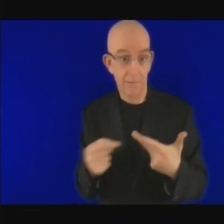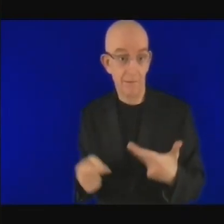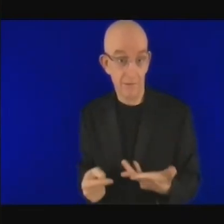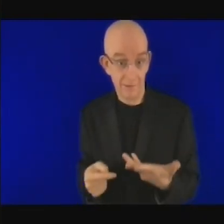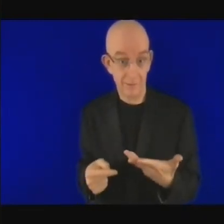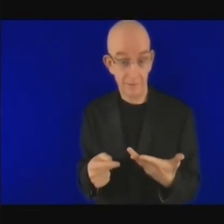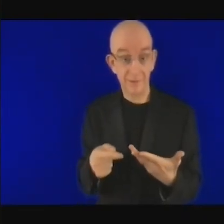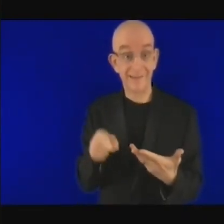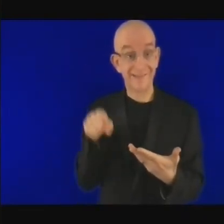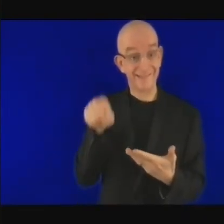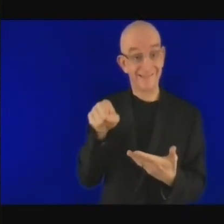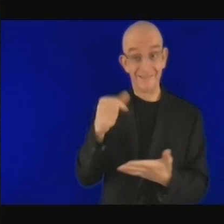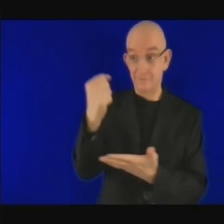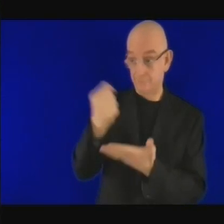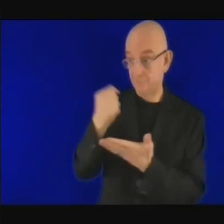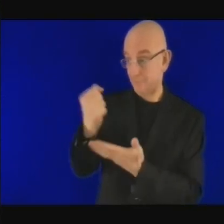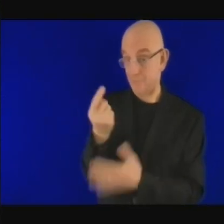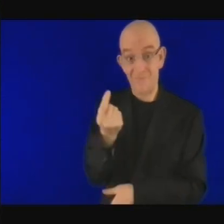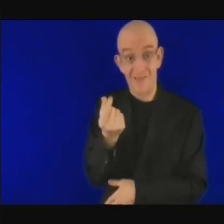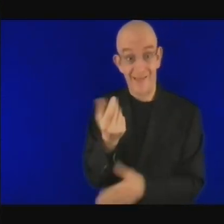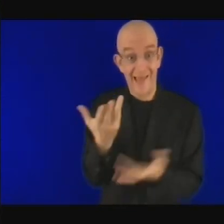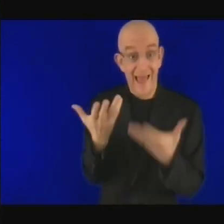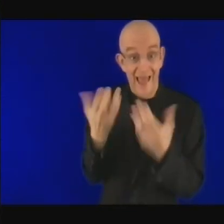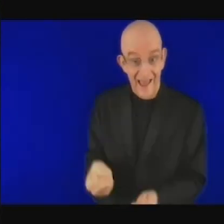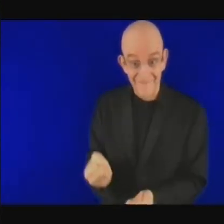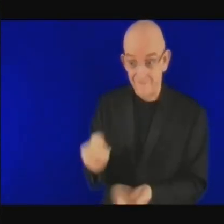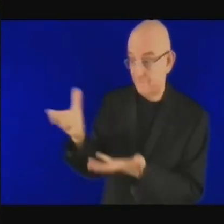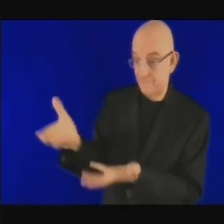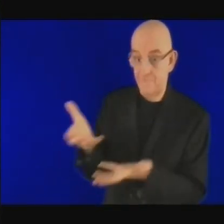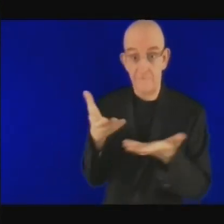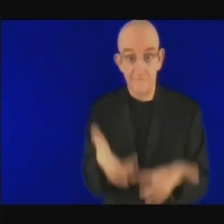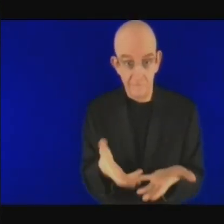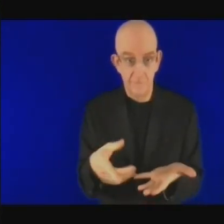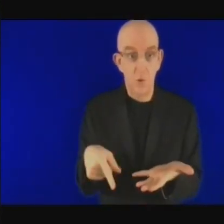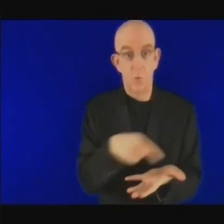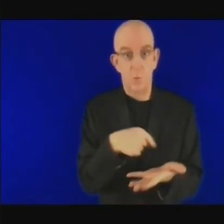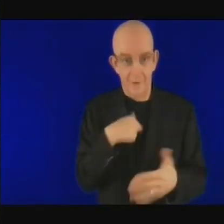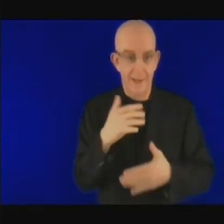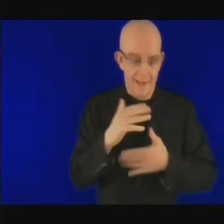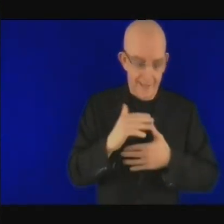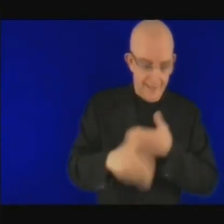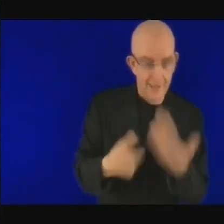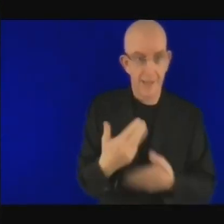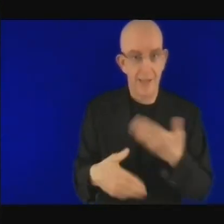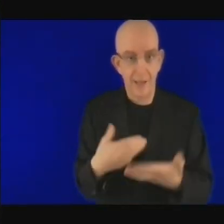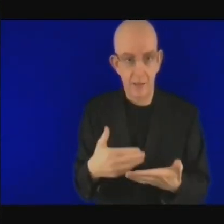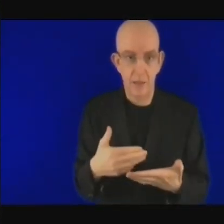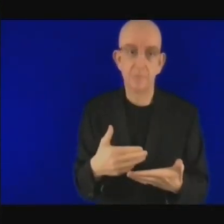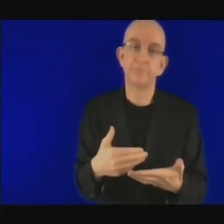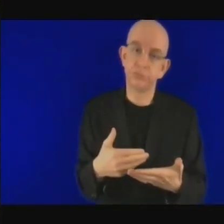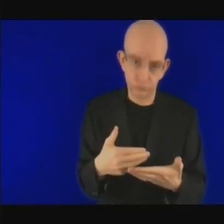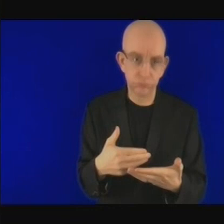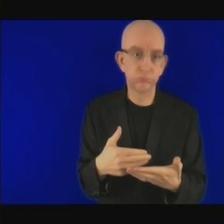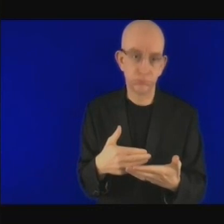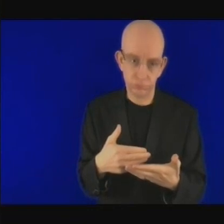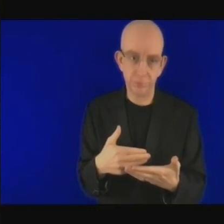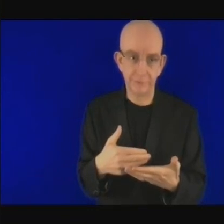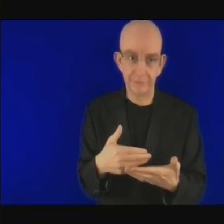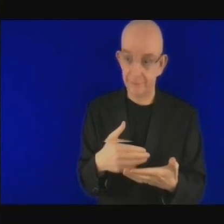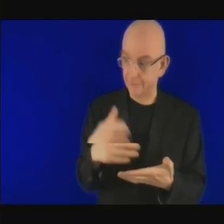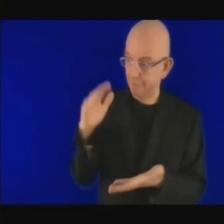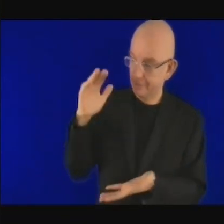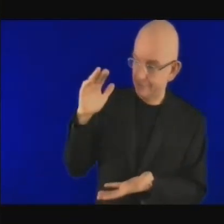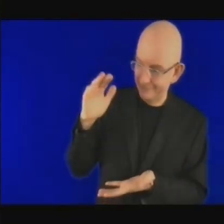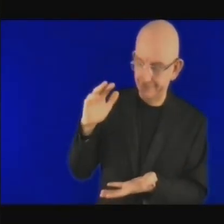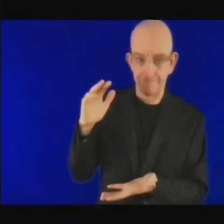disposition de l'Afrique, nous aurons des difficultés pour utiliser tous ces fonds car dans plusieurs pays africains,